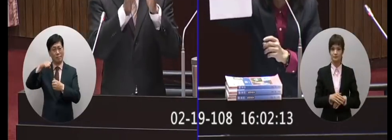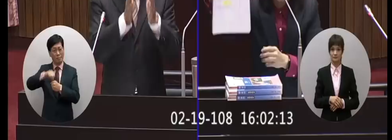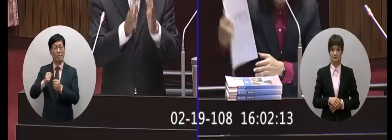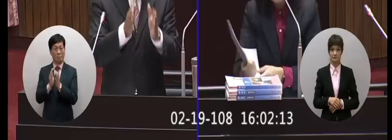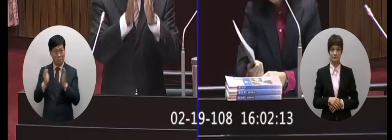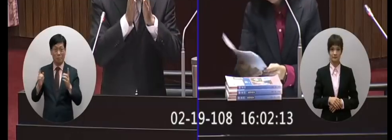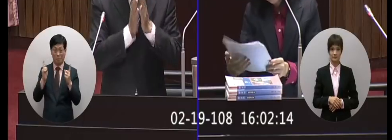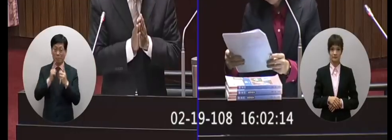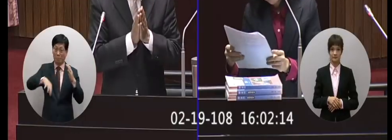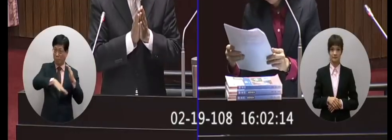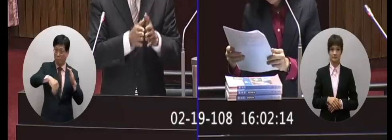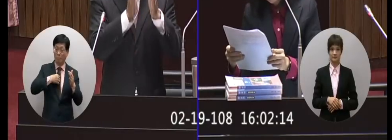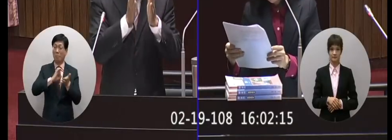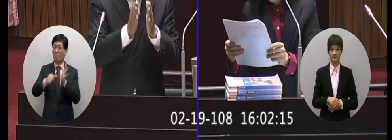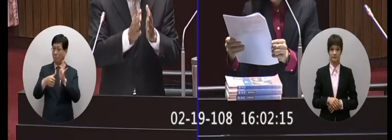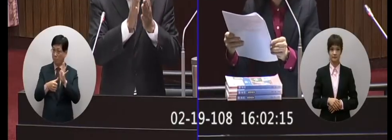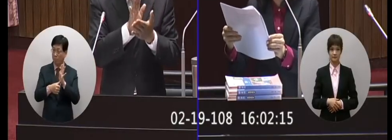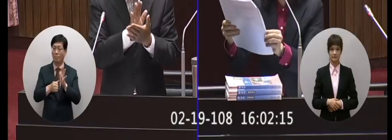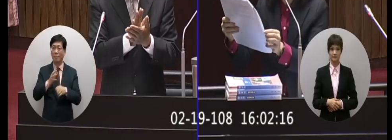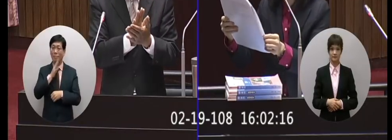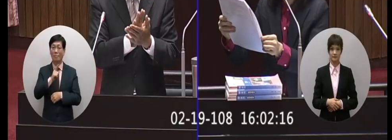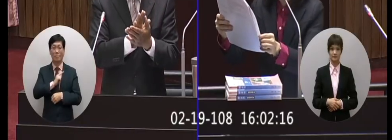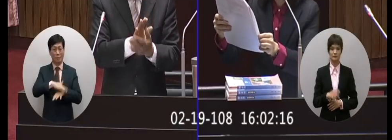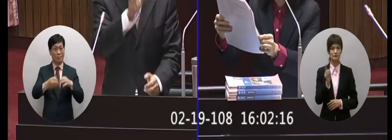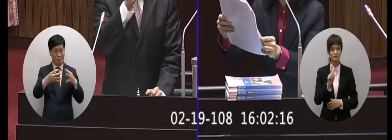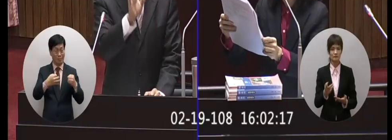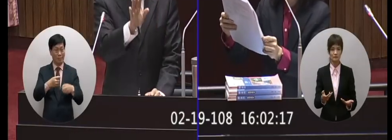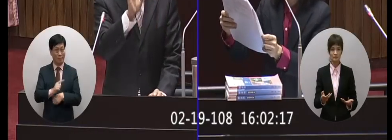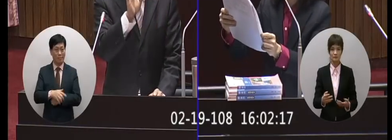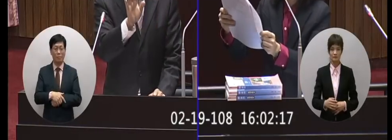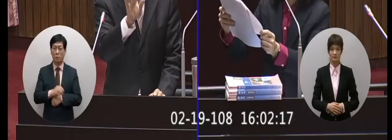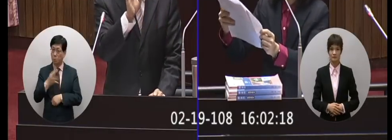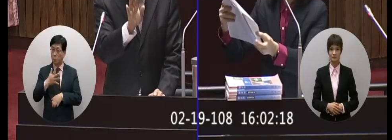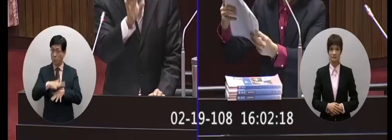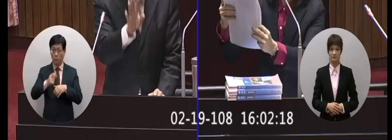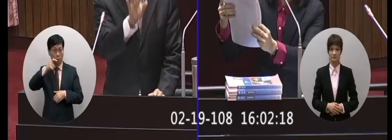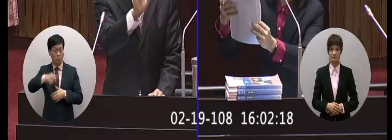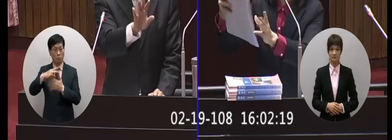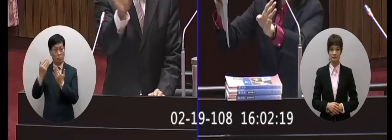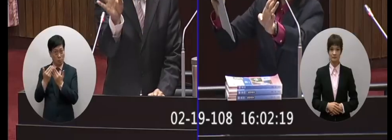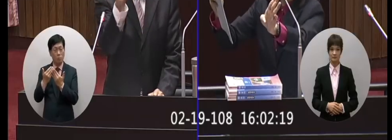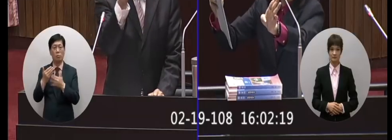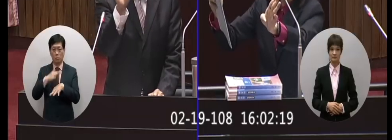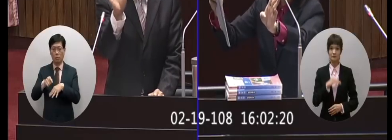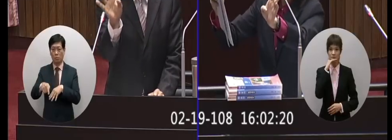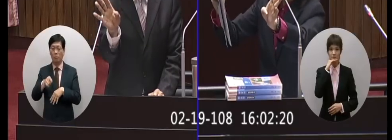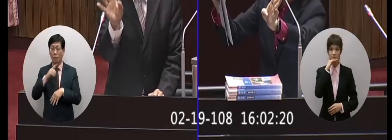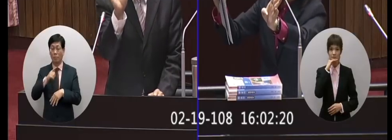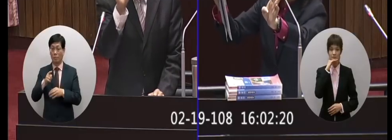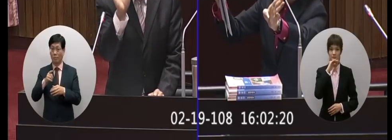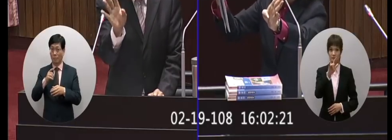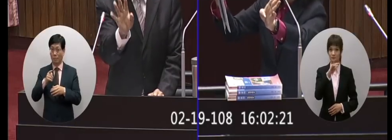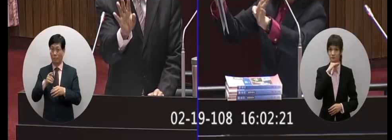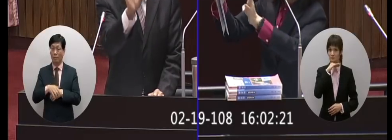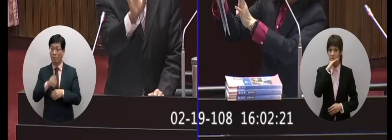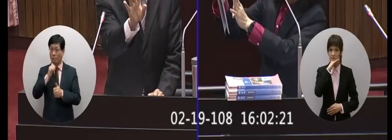深加廣是領域學習的用詞但是今天我們會討論到的為什麼會有固定選修那個就會對接到他要進